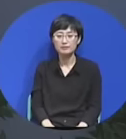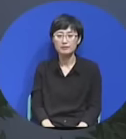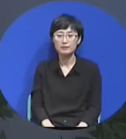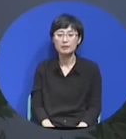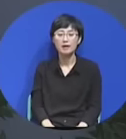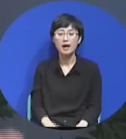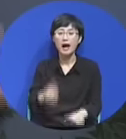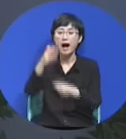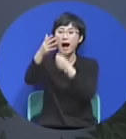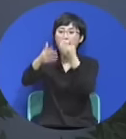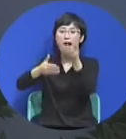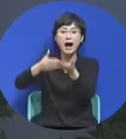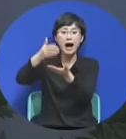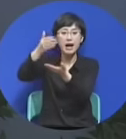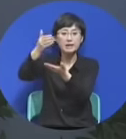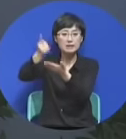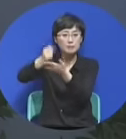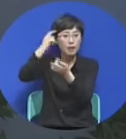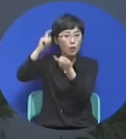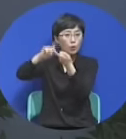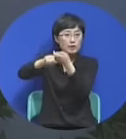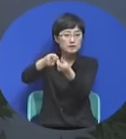하나님의 제일 관심